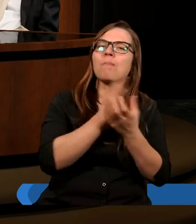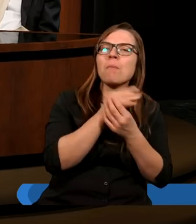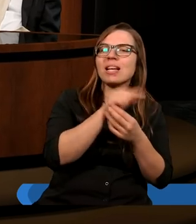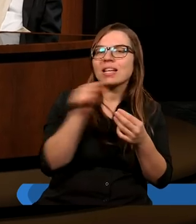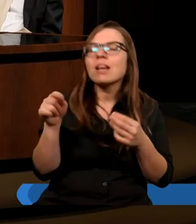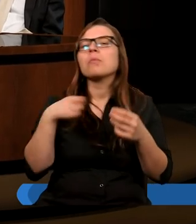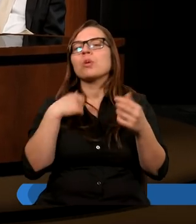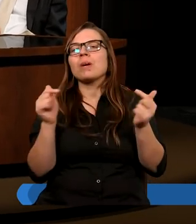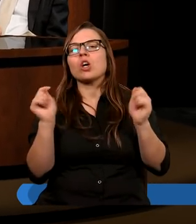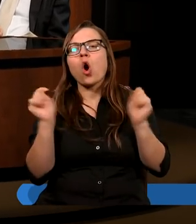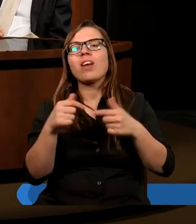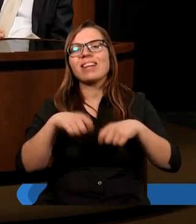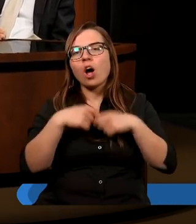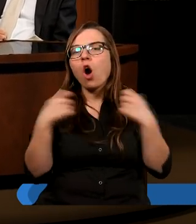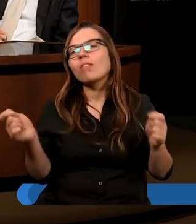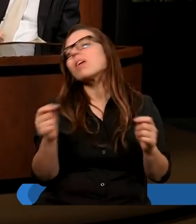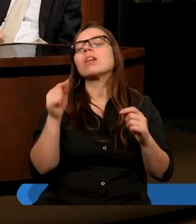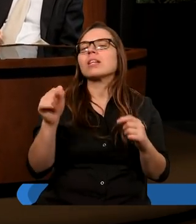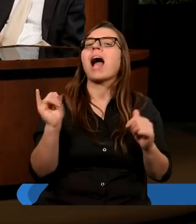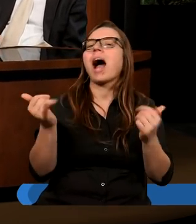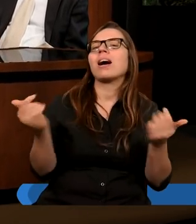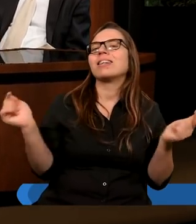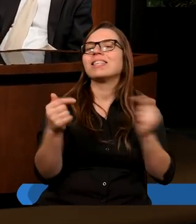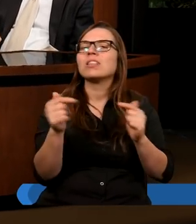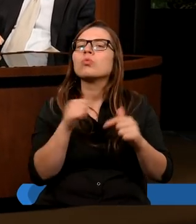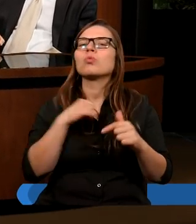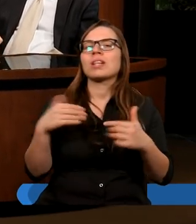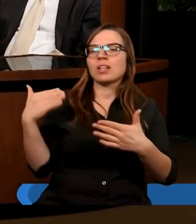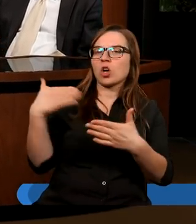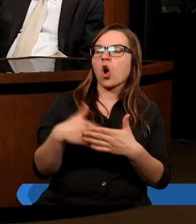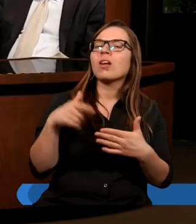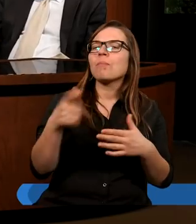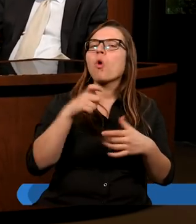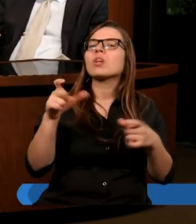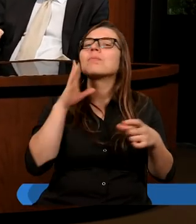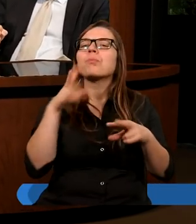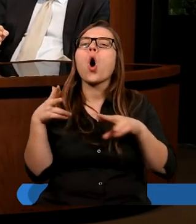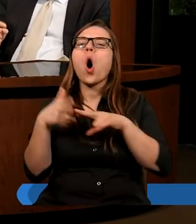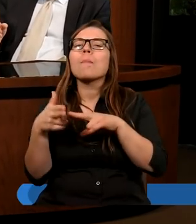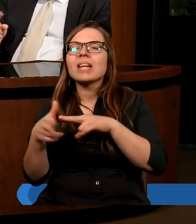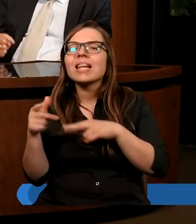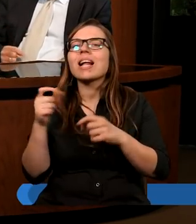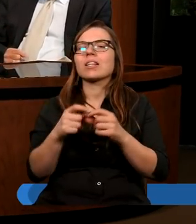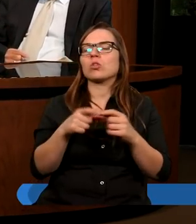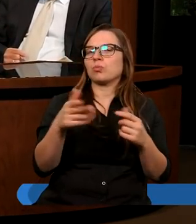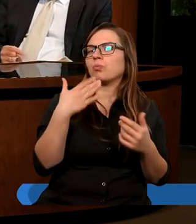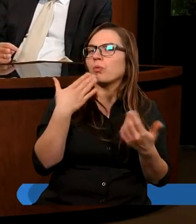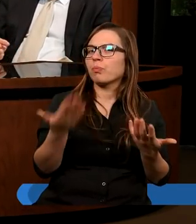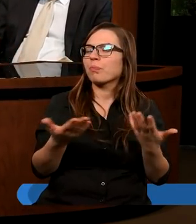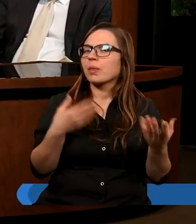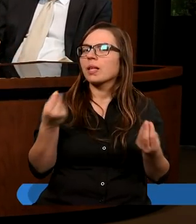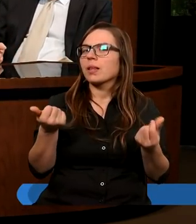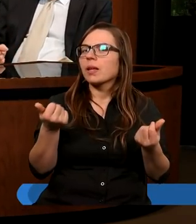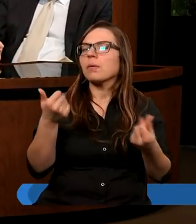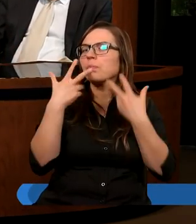się kończy ta dyskusja, gdzie jest mowa o obrzezaniu, gdzie jest mowa o tym, a co z poganami, kim oni są